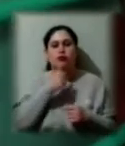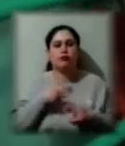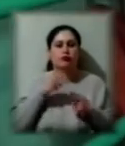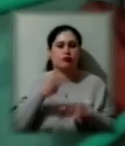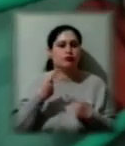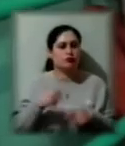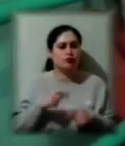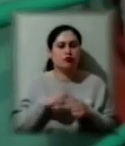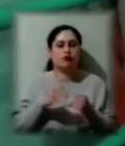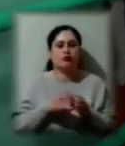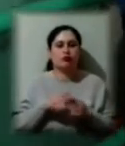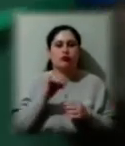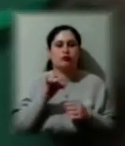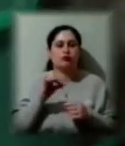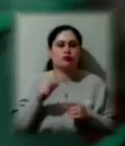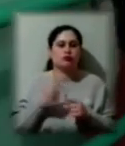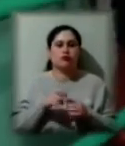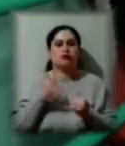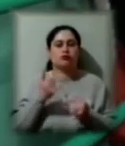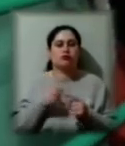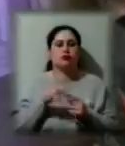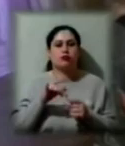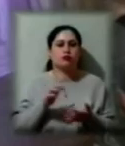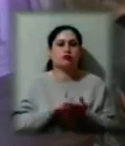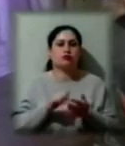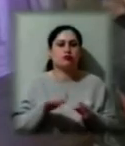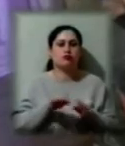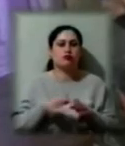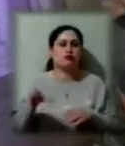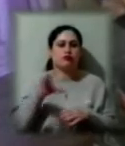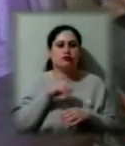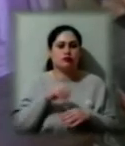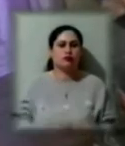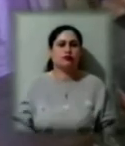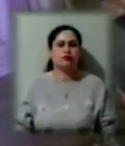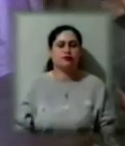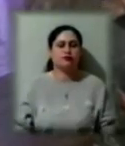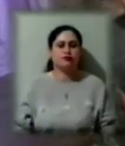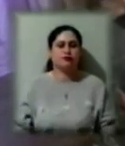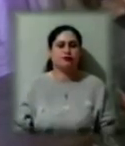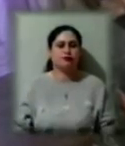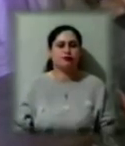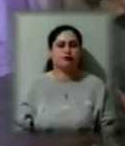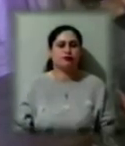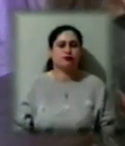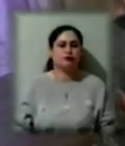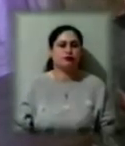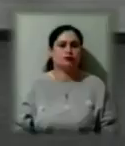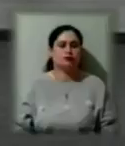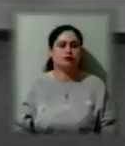інклюзивною. І відтепер Артем займається на рівні зі всіма. Анатон Олександр Шепель. Новини на Суспільному. Херсон.